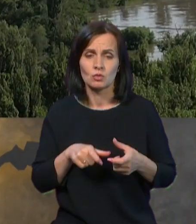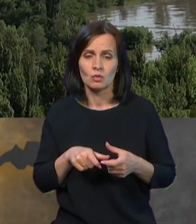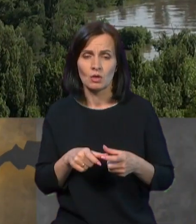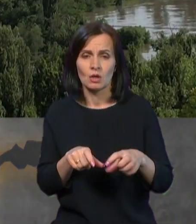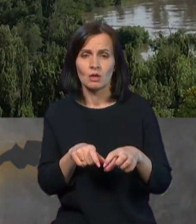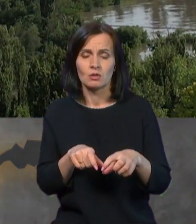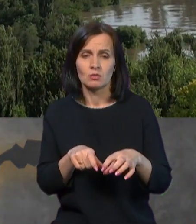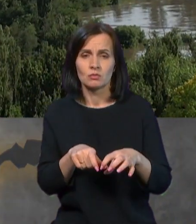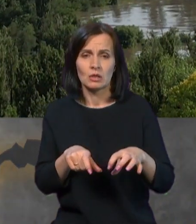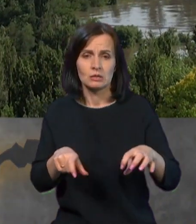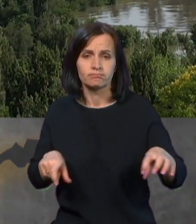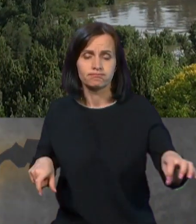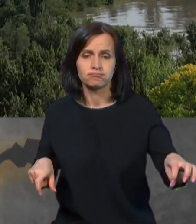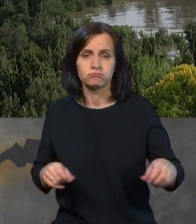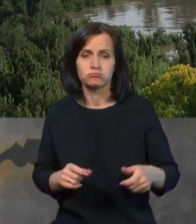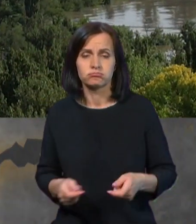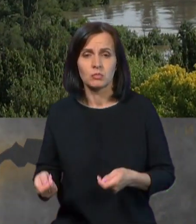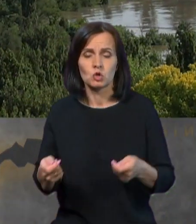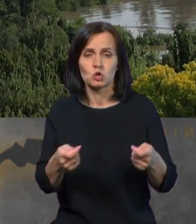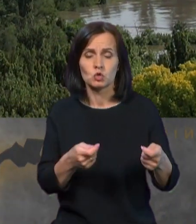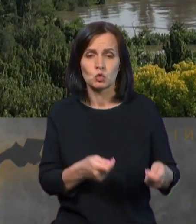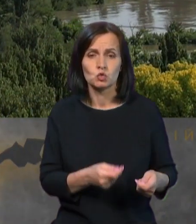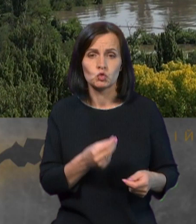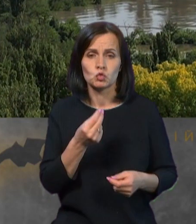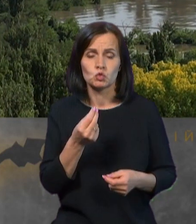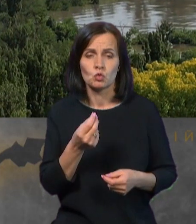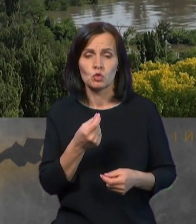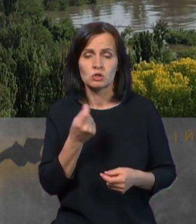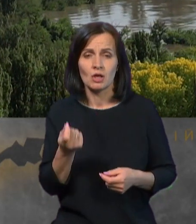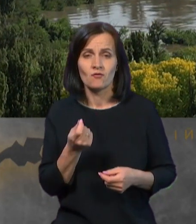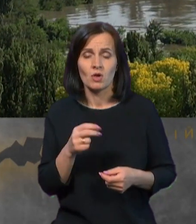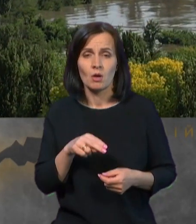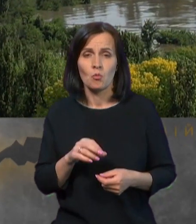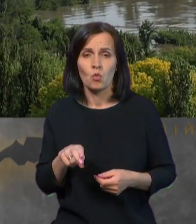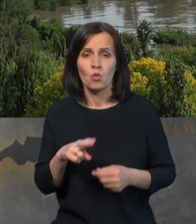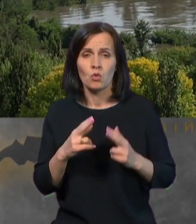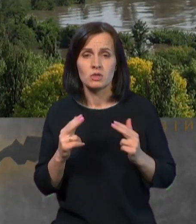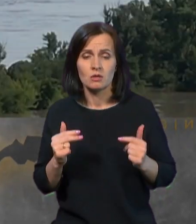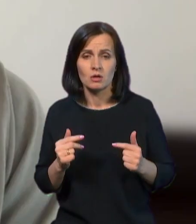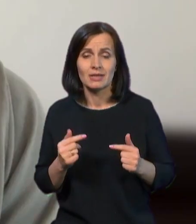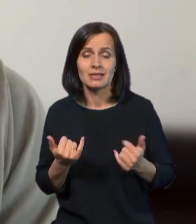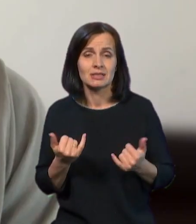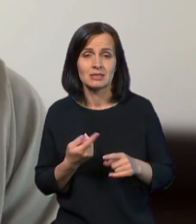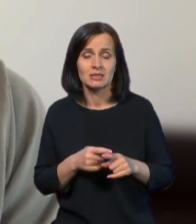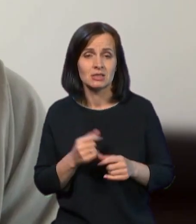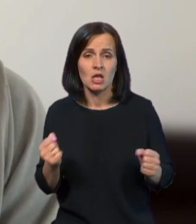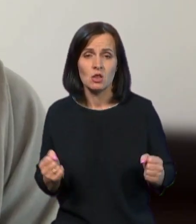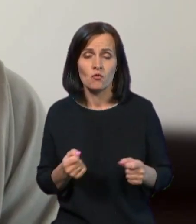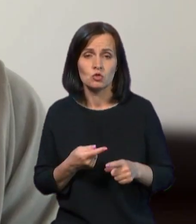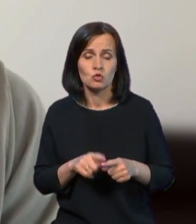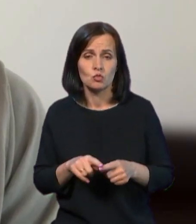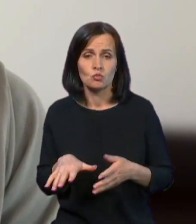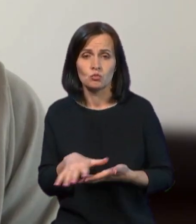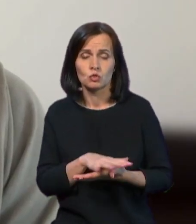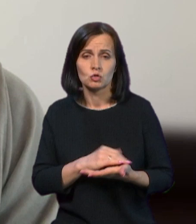зерна по Дніпру. І на сьогодні це стає неможливим, тому що зруйнована ця дамба. Впевнений, що її можна